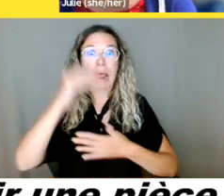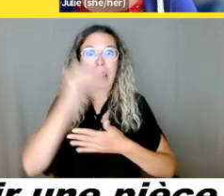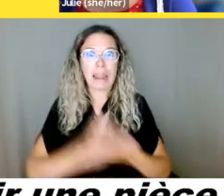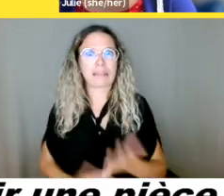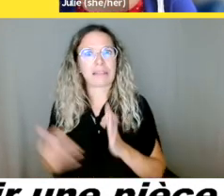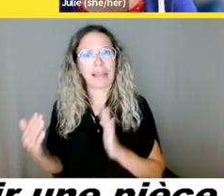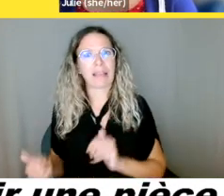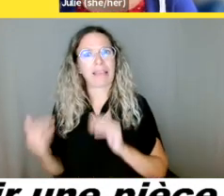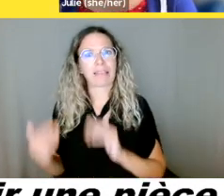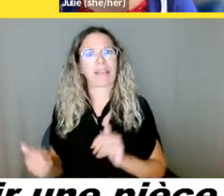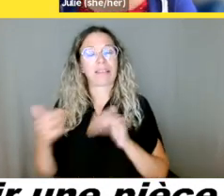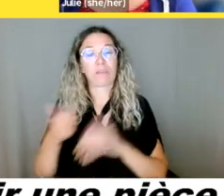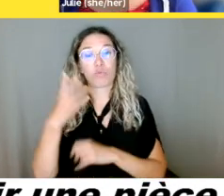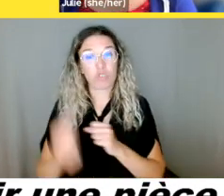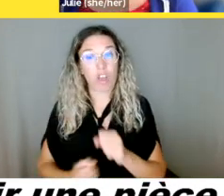'avais rien